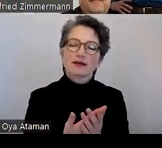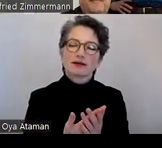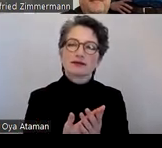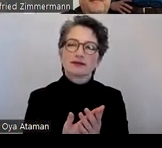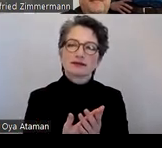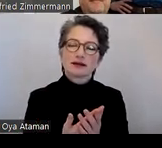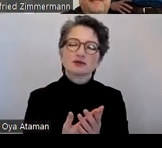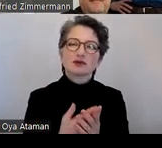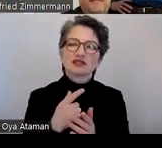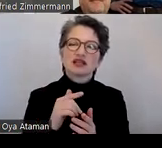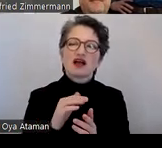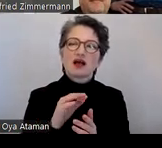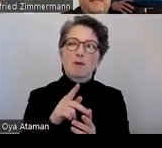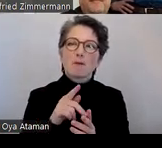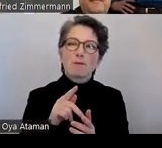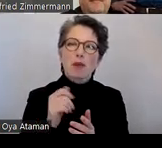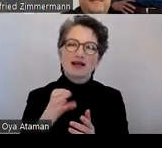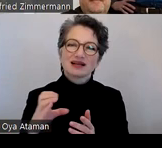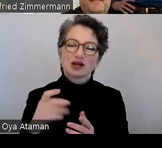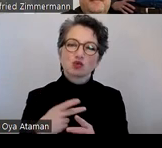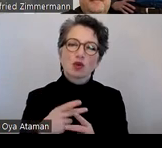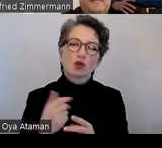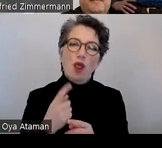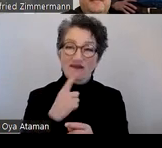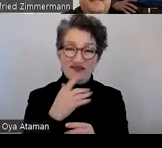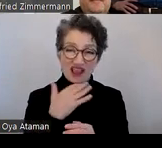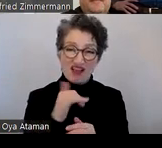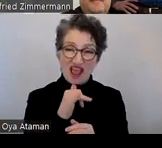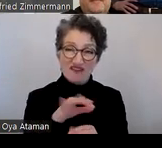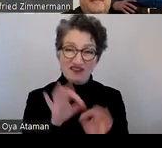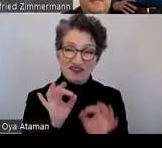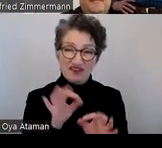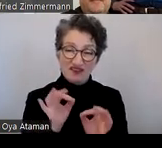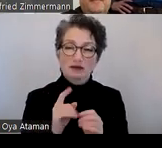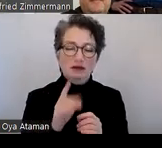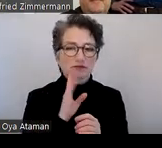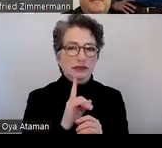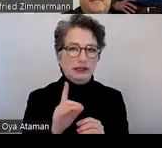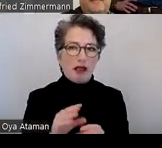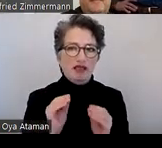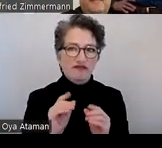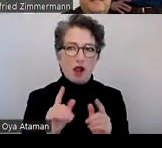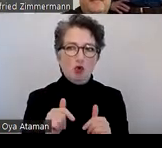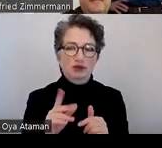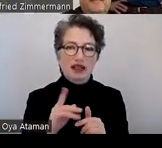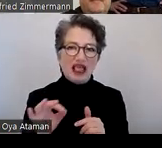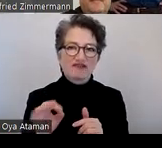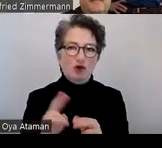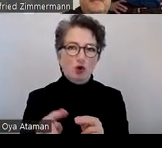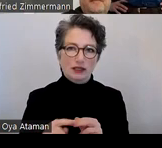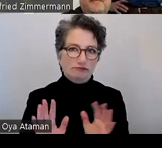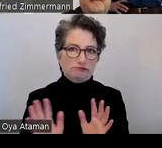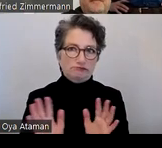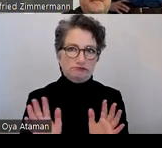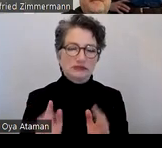Pack Tool ist natürlich toll, aber wenn man jetzt viele Fehler findet, dann bitte nicht anfangen und das PDF korrigieren,